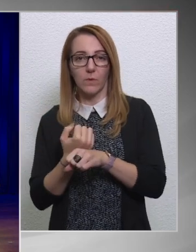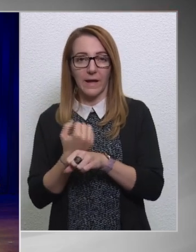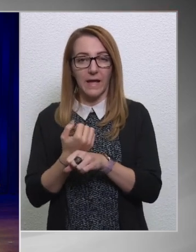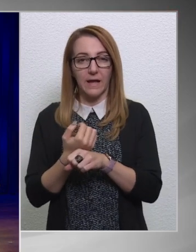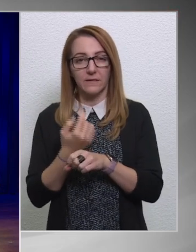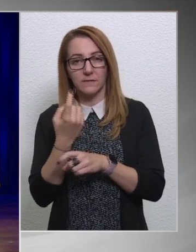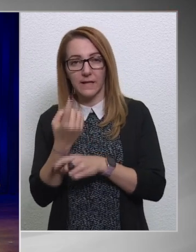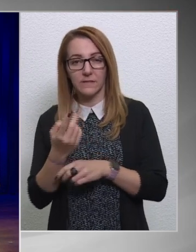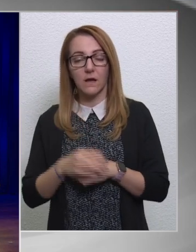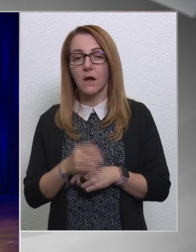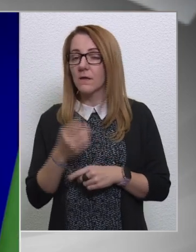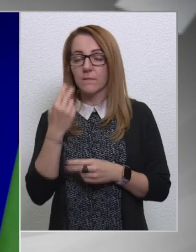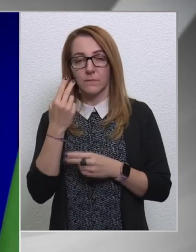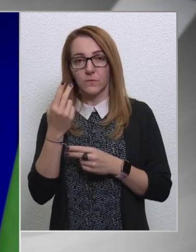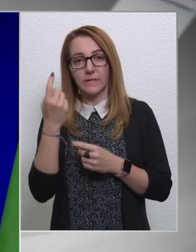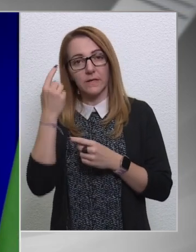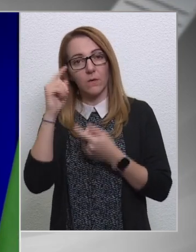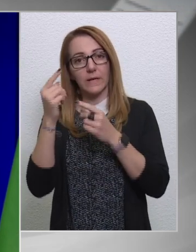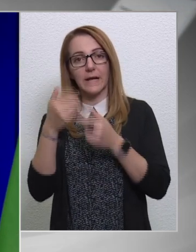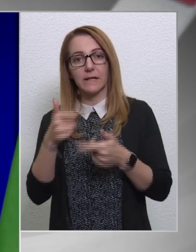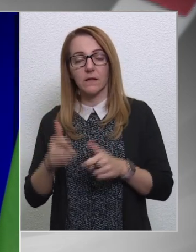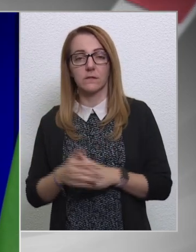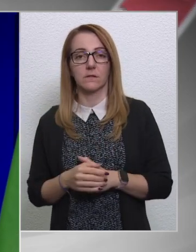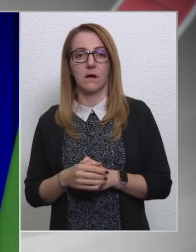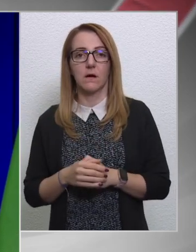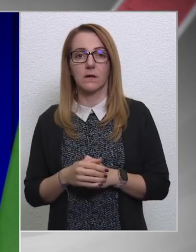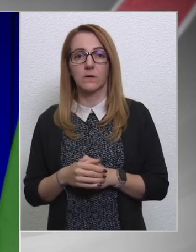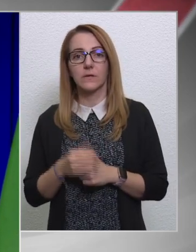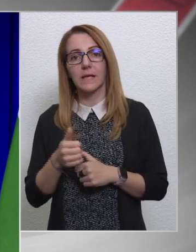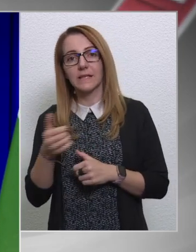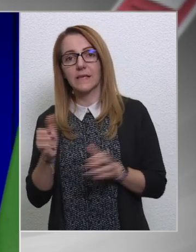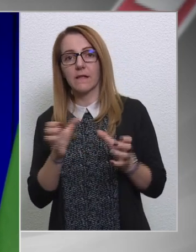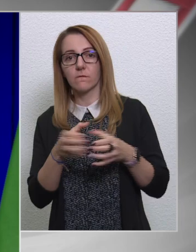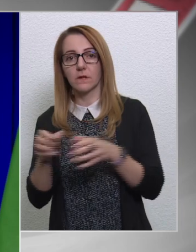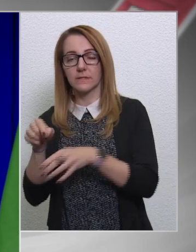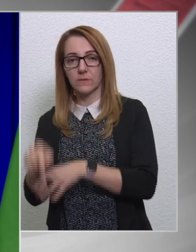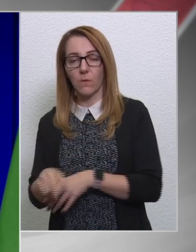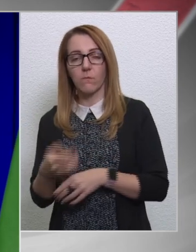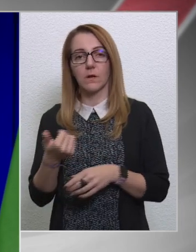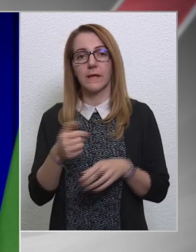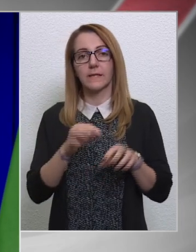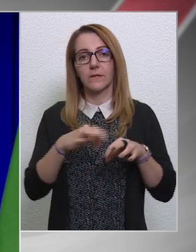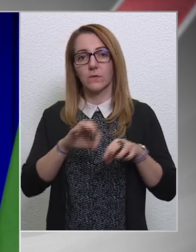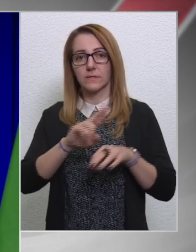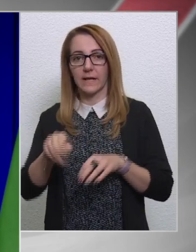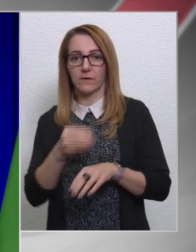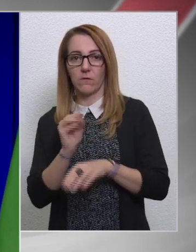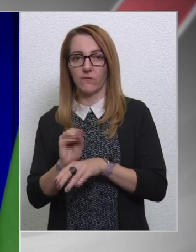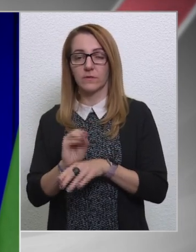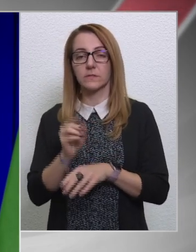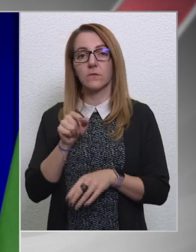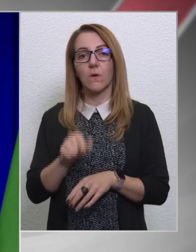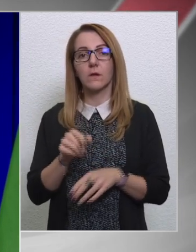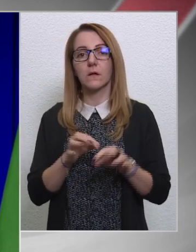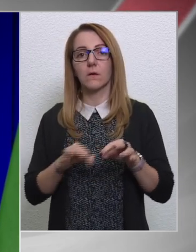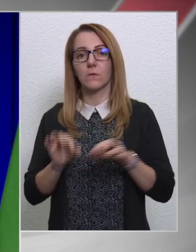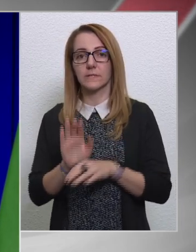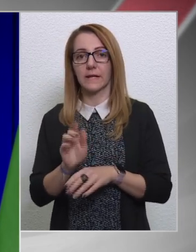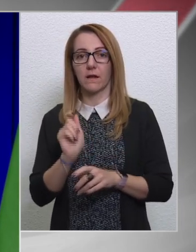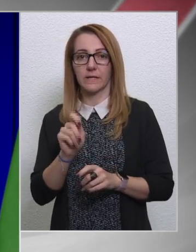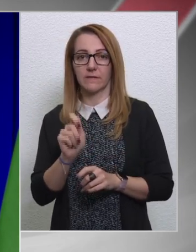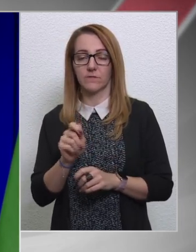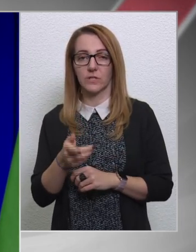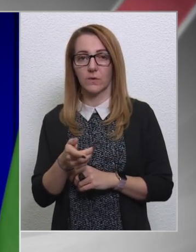felfedezni. Nem tűnik logikátlannak az a feltételezés, hogy egy-egy frakcióban, amikor egy-egy országról van szó, akkor az országnak a